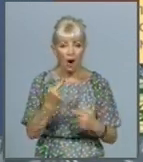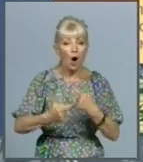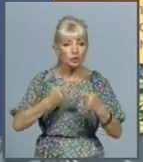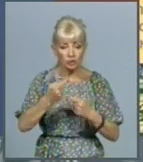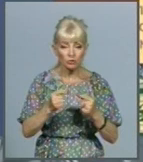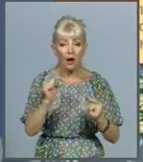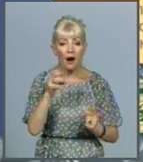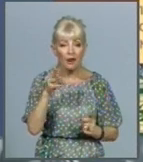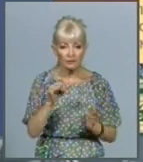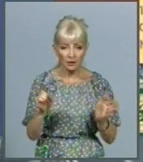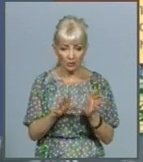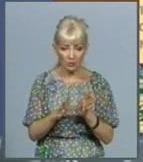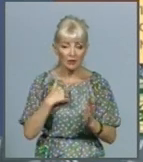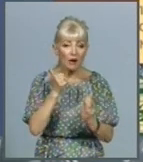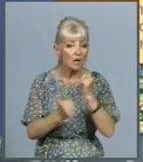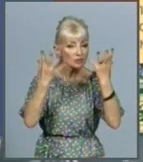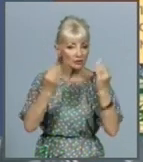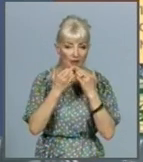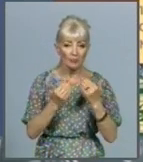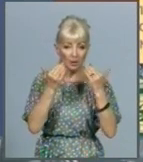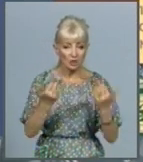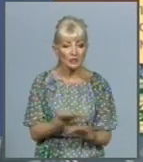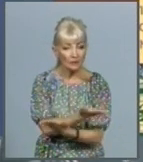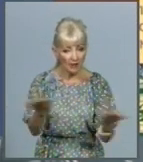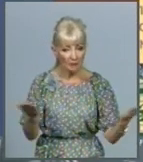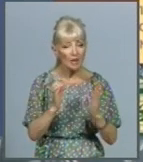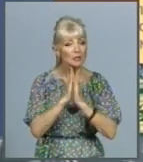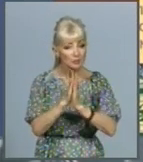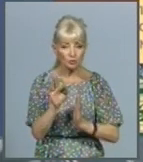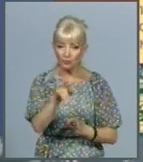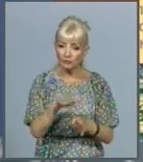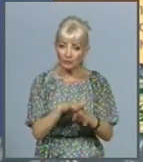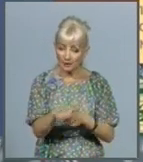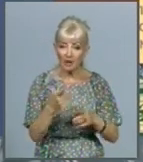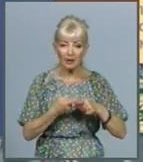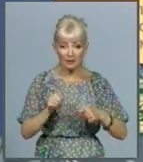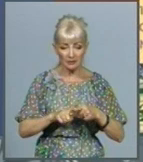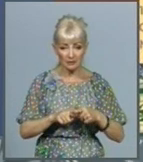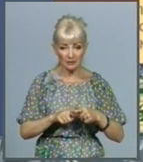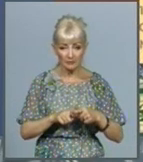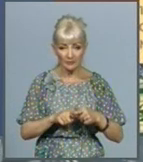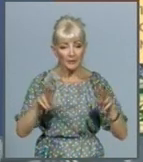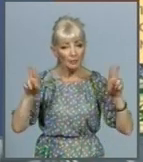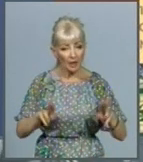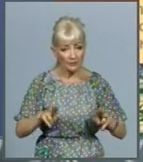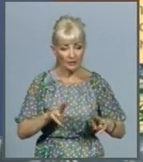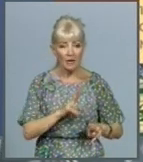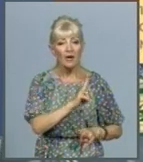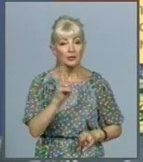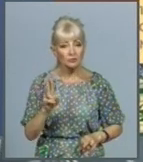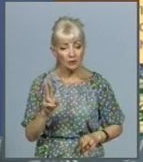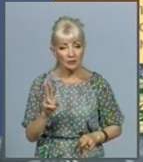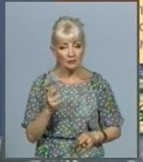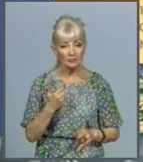звертаюсь до вас з проханням, щоб ви дотримувалися цих наших правил, які встановлені, які